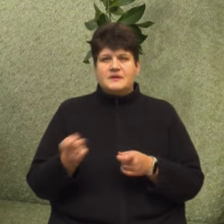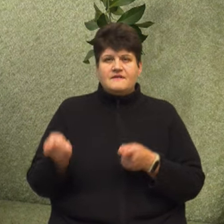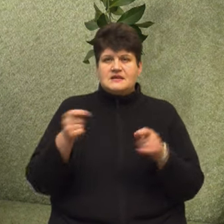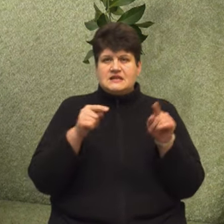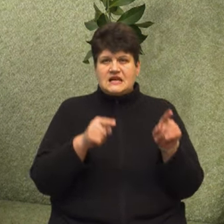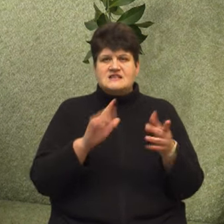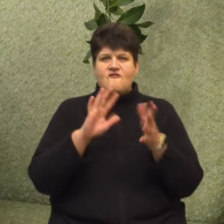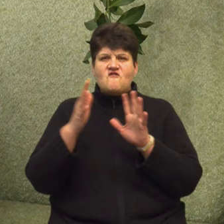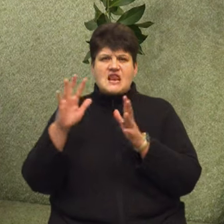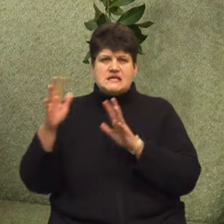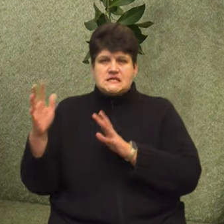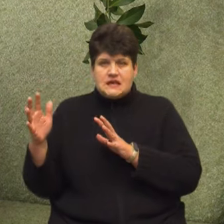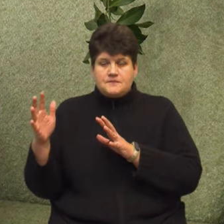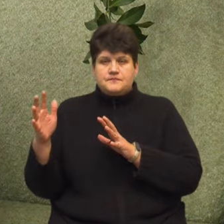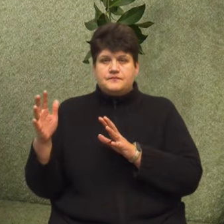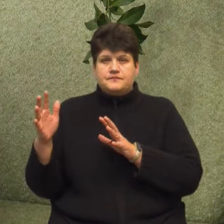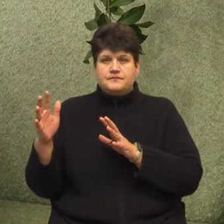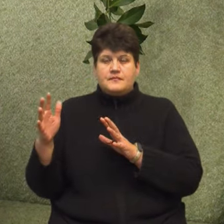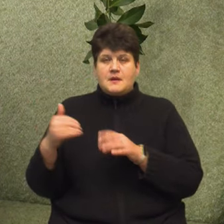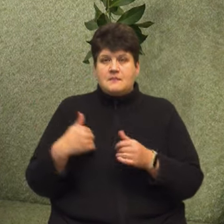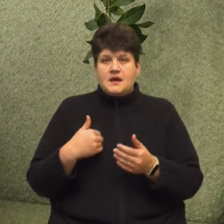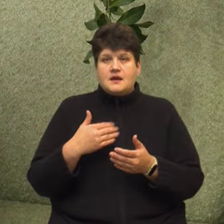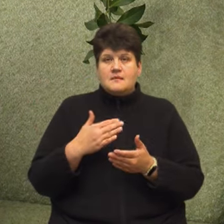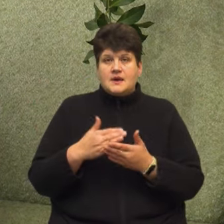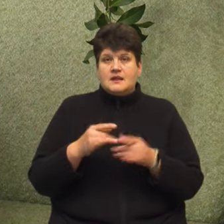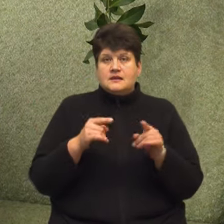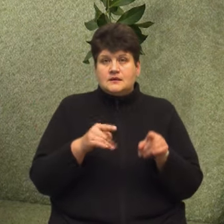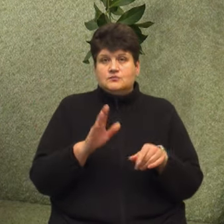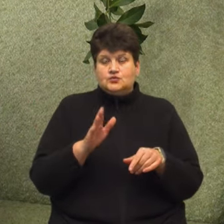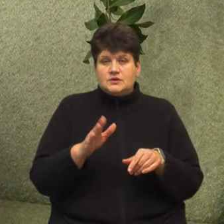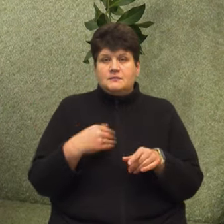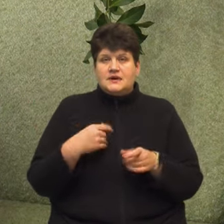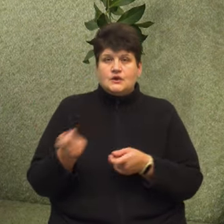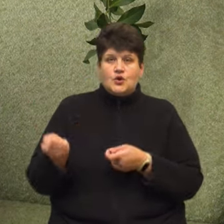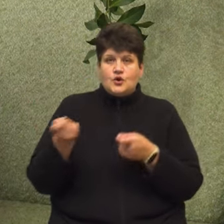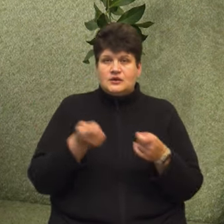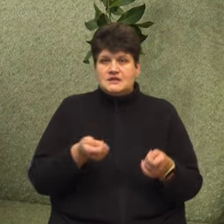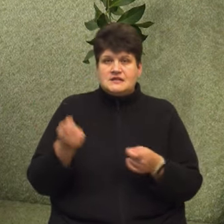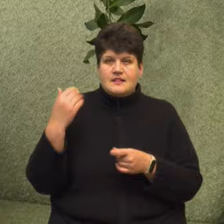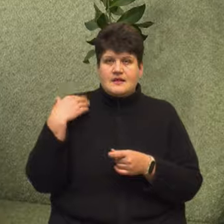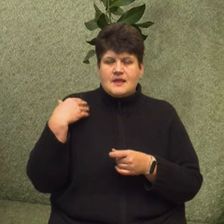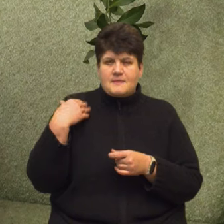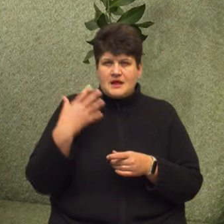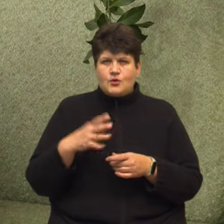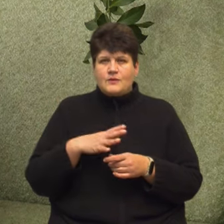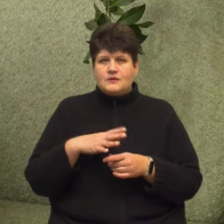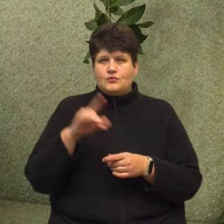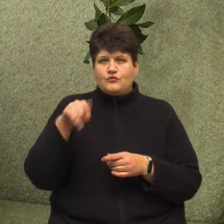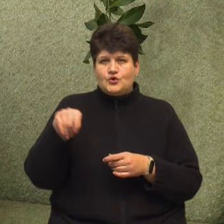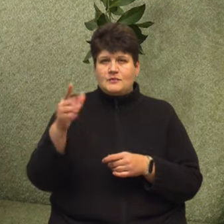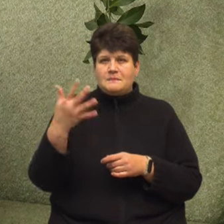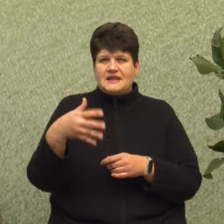лісі, що ми мали там їжити. Ми там носили номера на плечах, в мене був номер 54